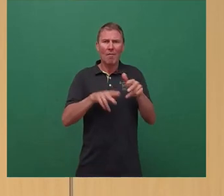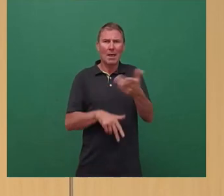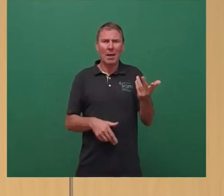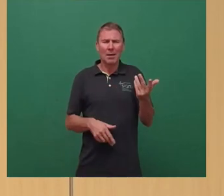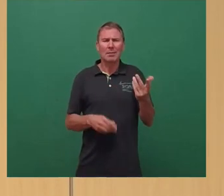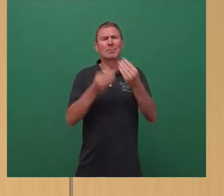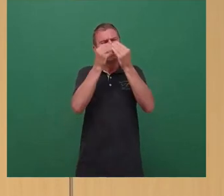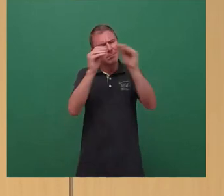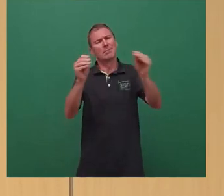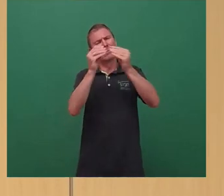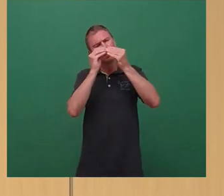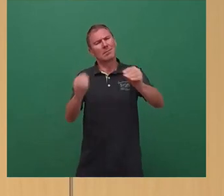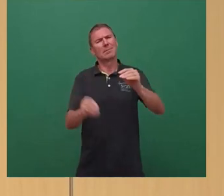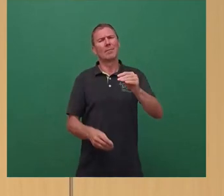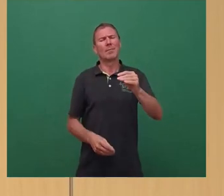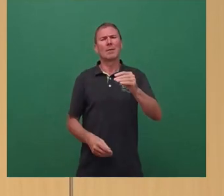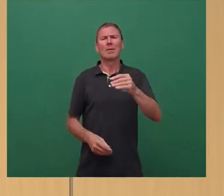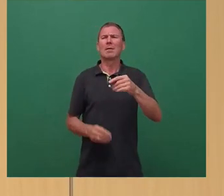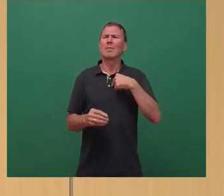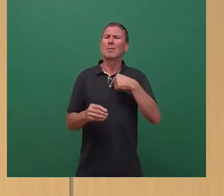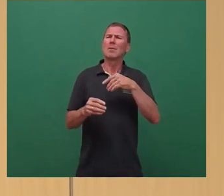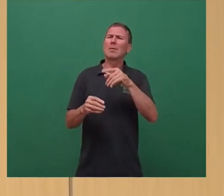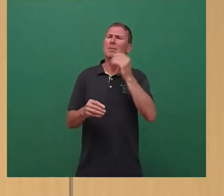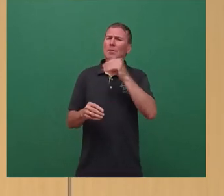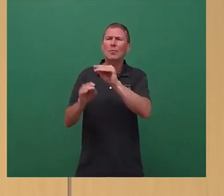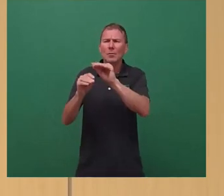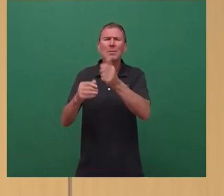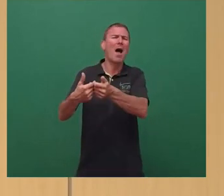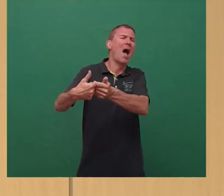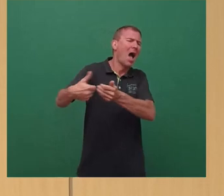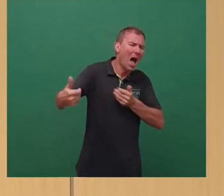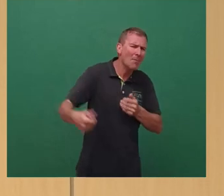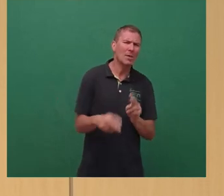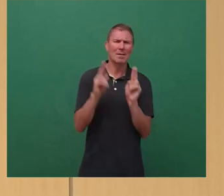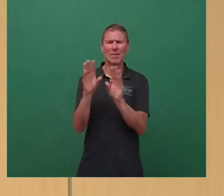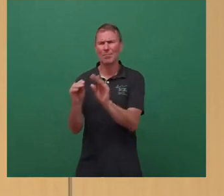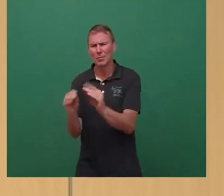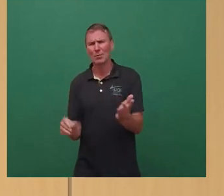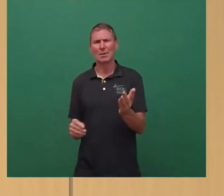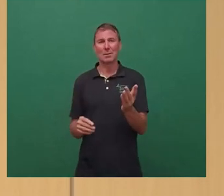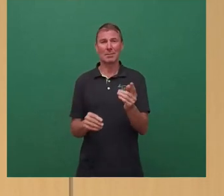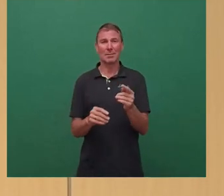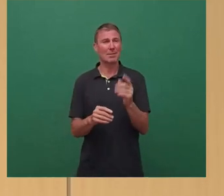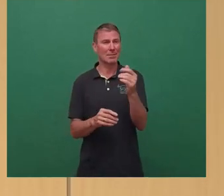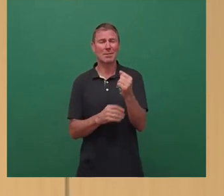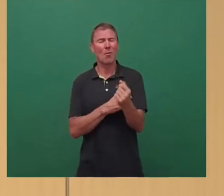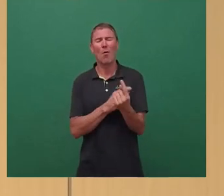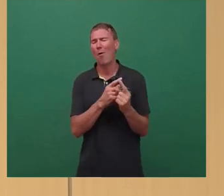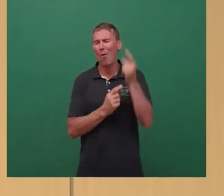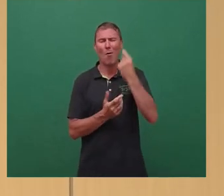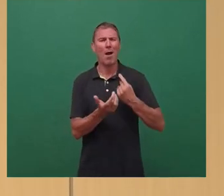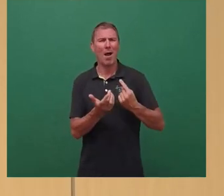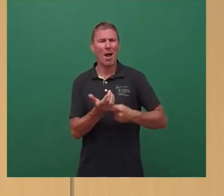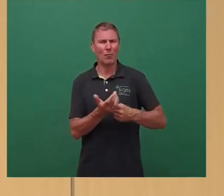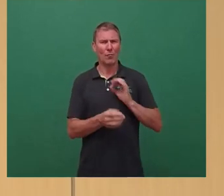worden ist, nie nutzen, Abstand halten, das wird gravierende Herausforderung für uns sein, auf